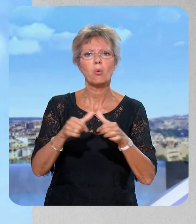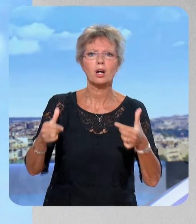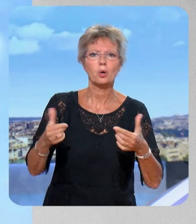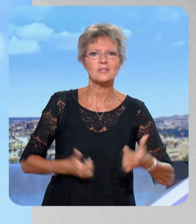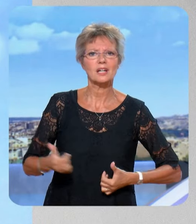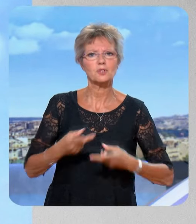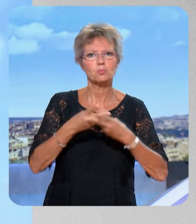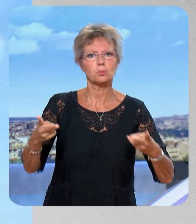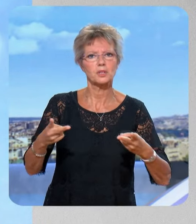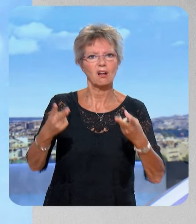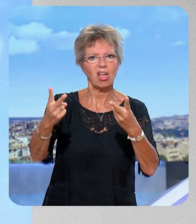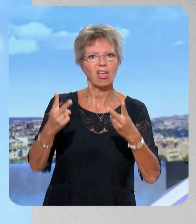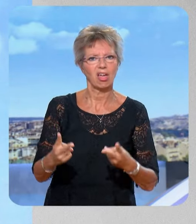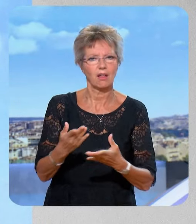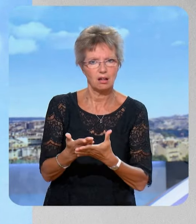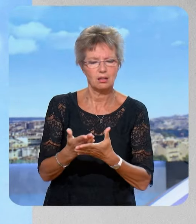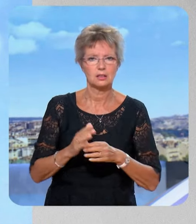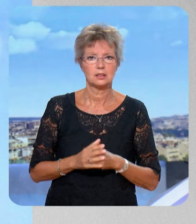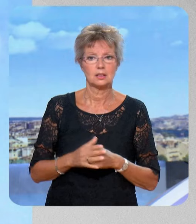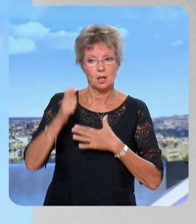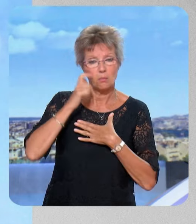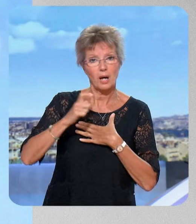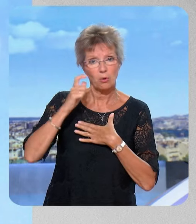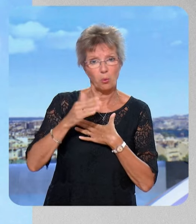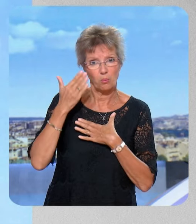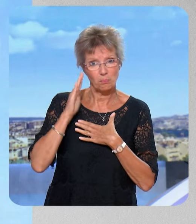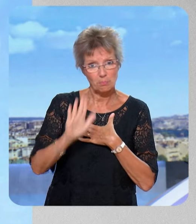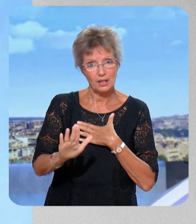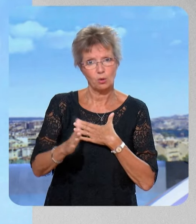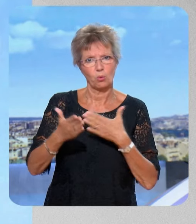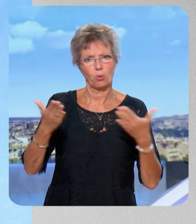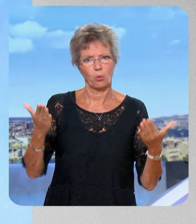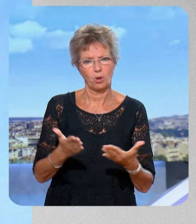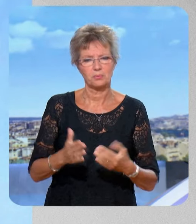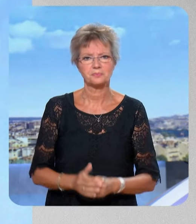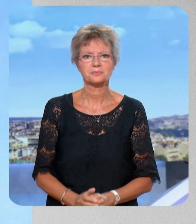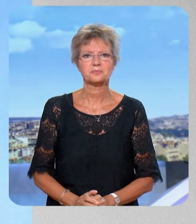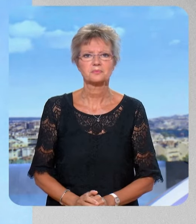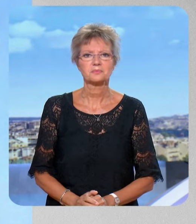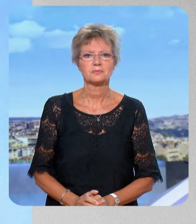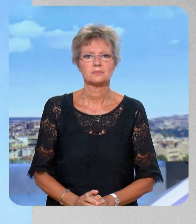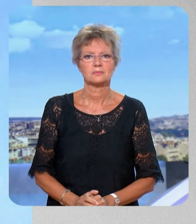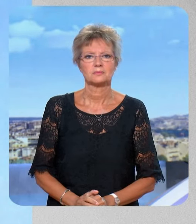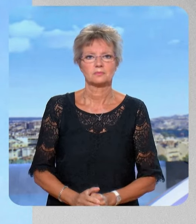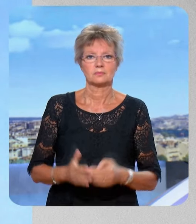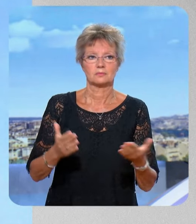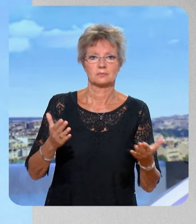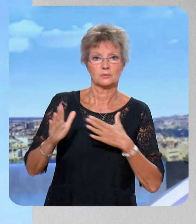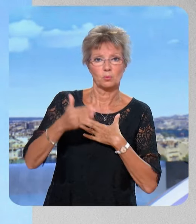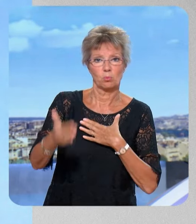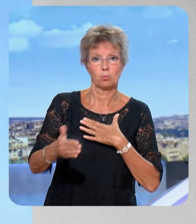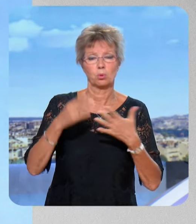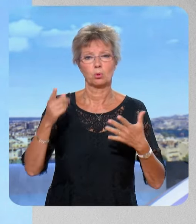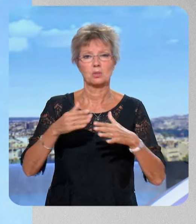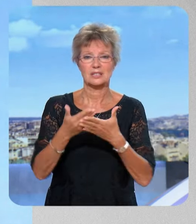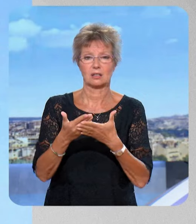service public. Et ce qui s'est passé avec Emmanuel Macron, c'est ça la singularité, va dire, c'est que, raison d'ailleurs qui explique l'augmentation